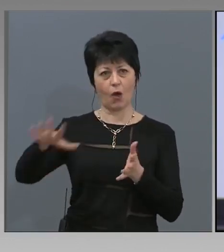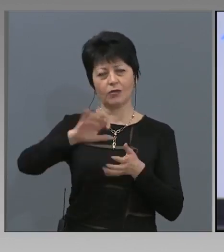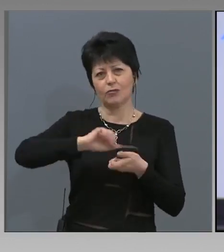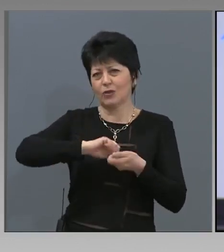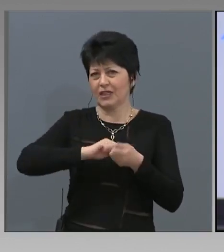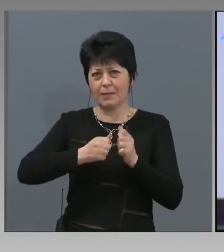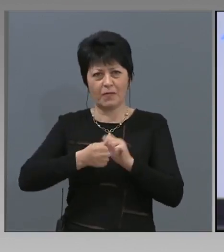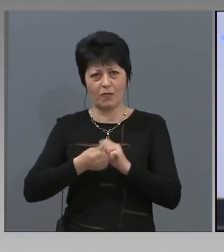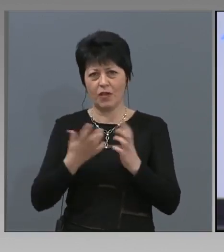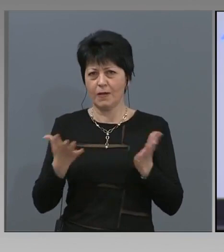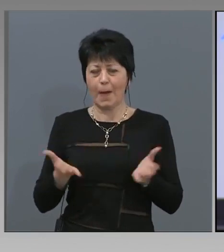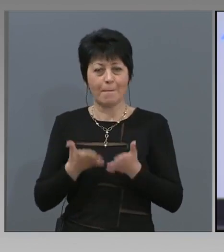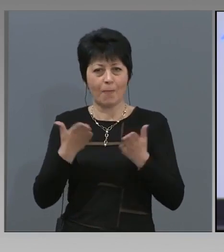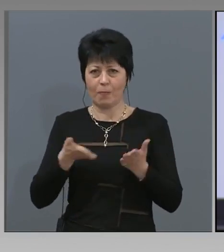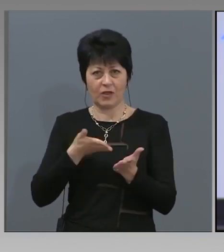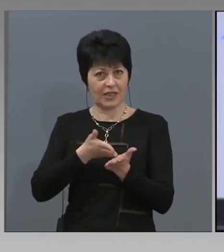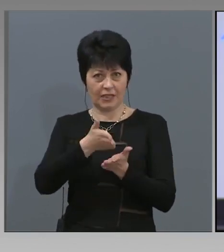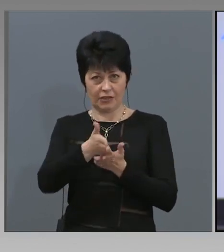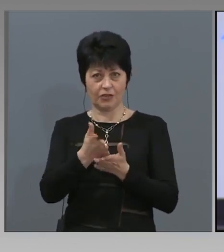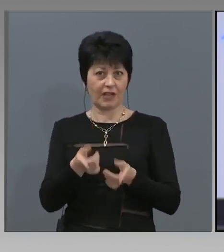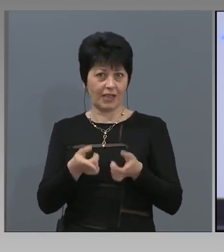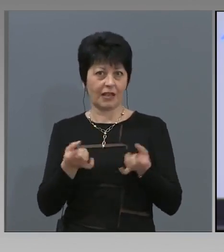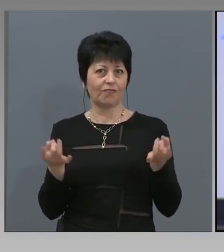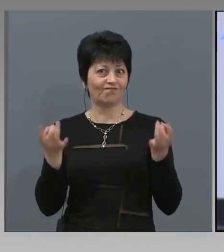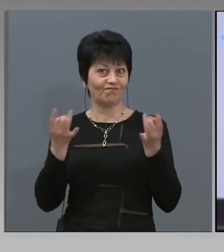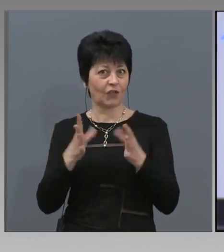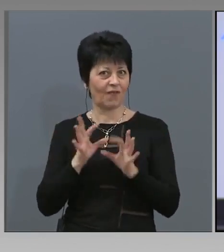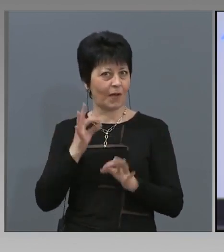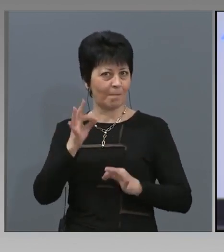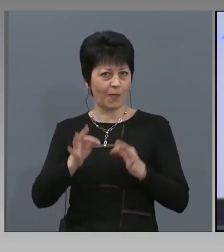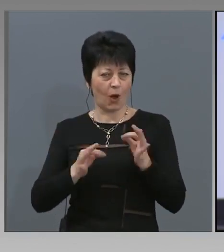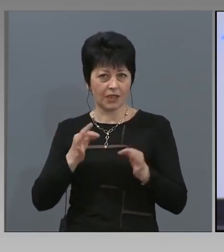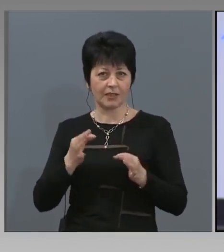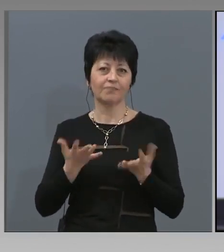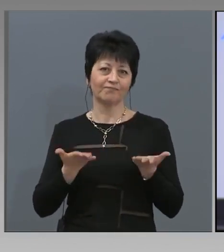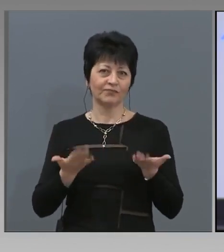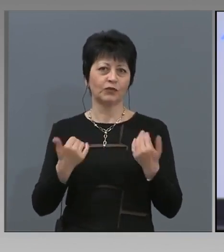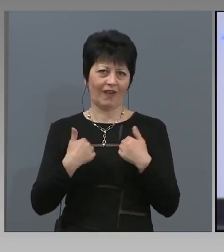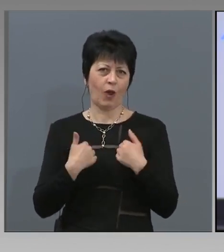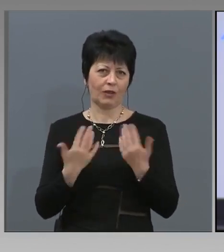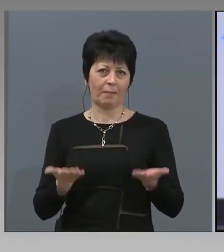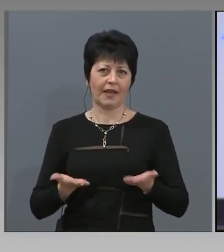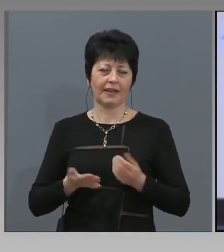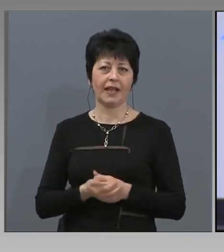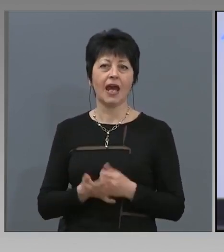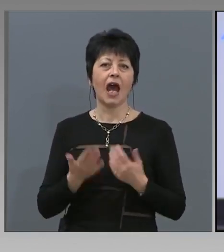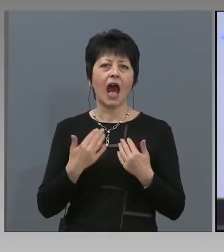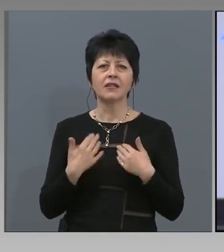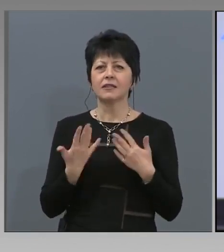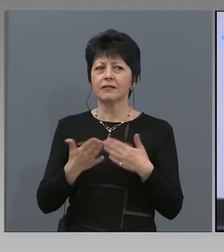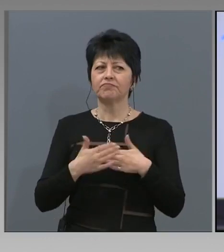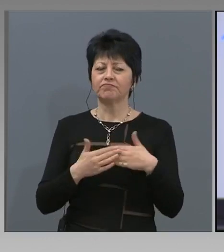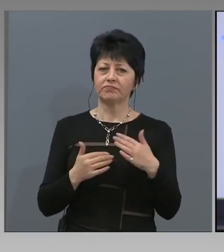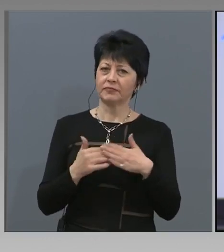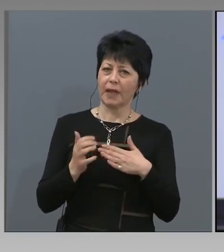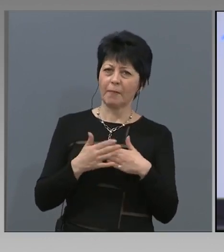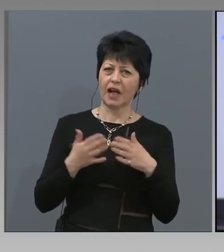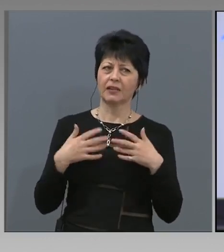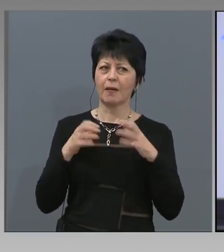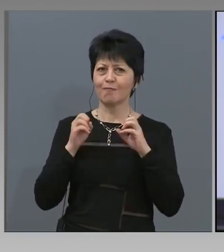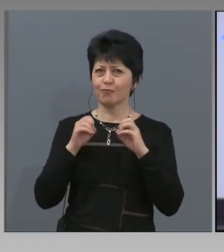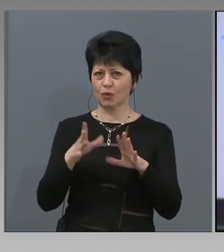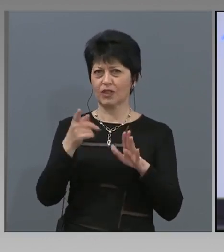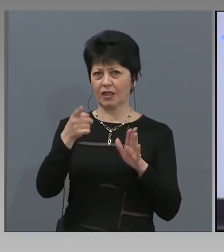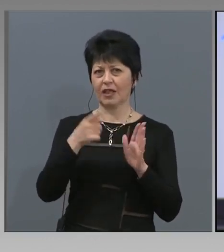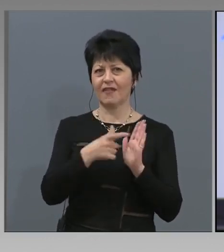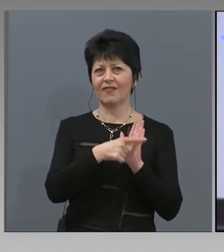-бърс начин тази нова болезн. това е от мен. Аз на практика пуснах и данни,